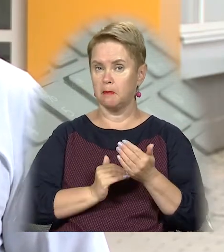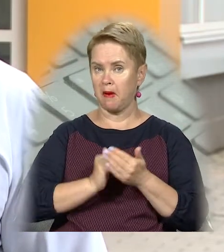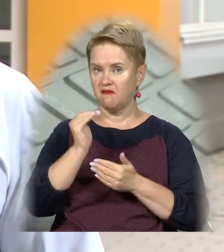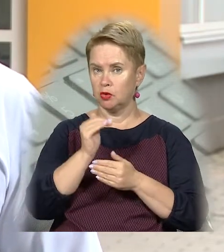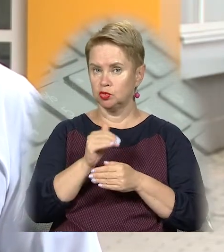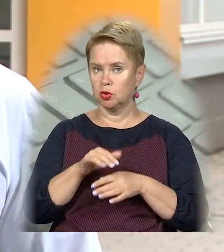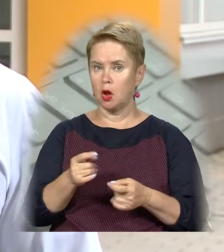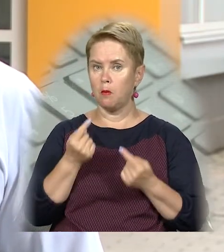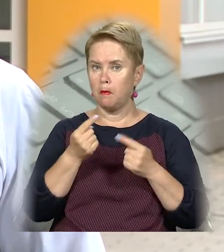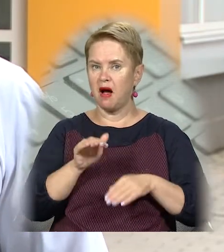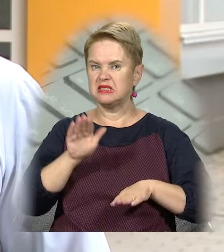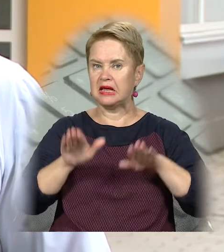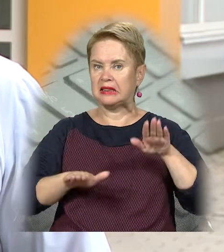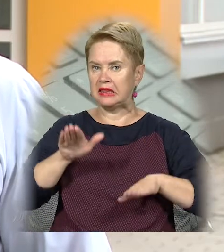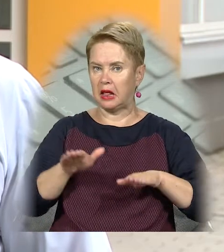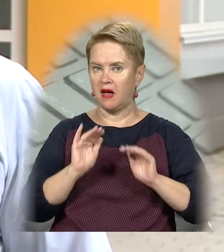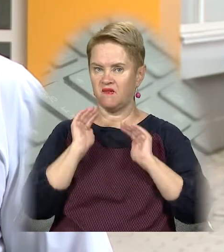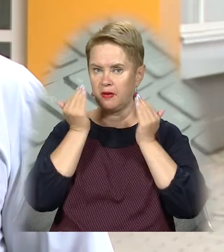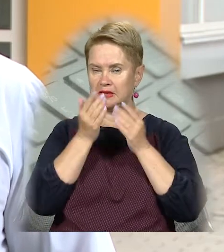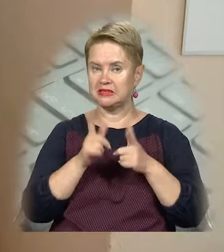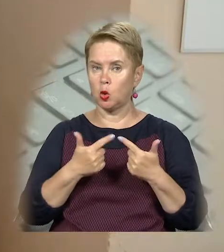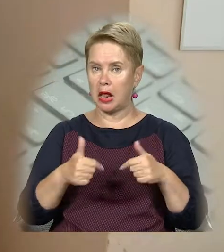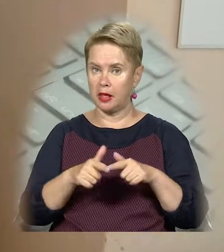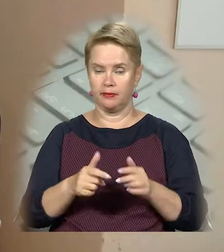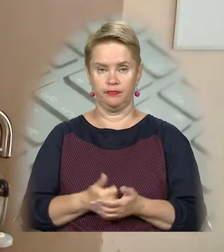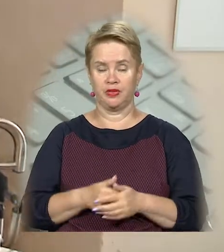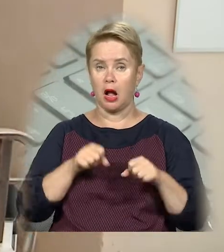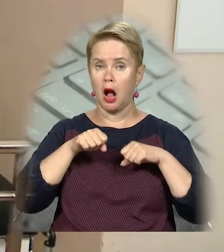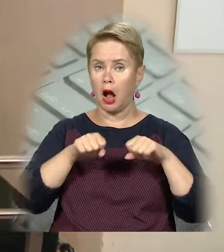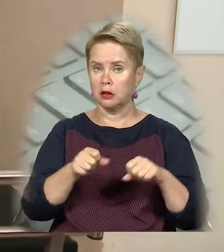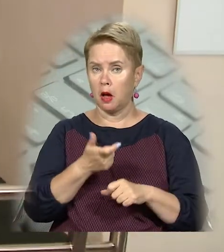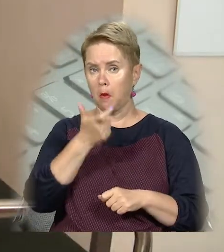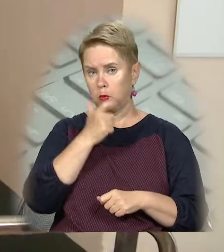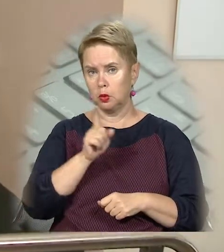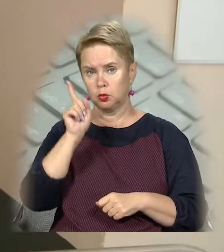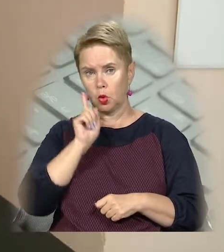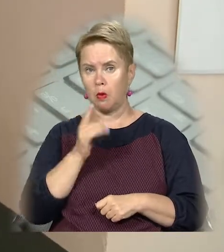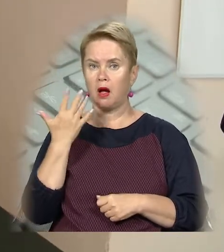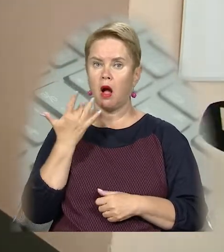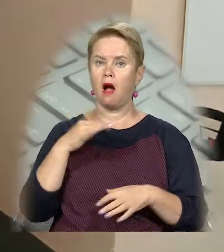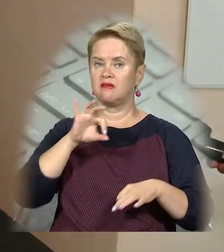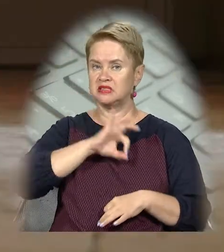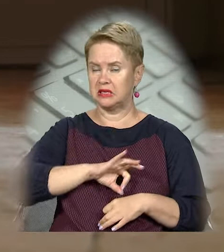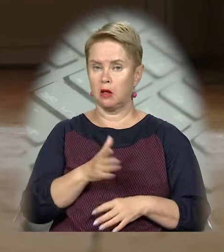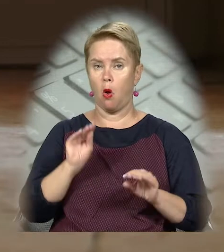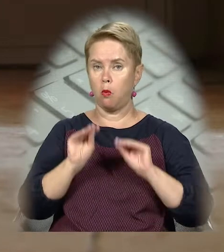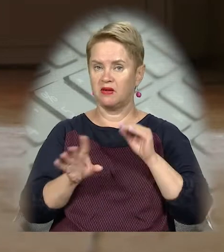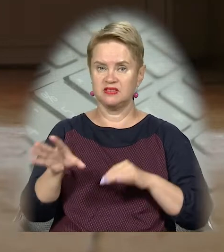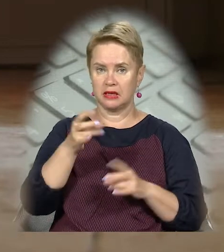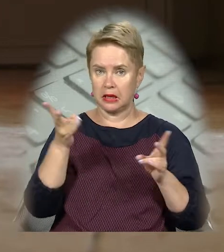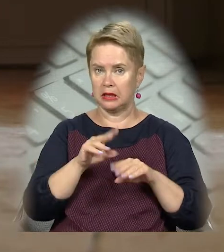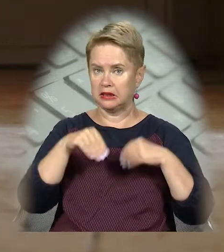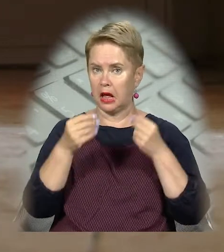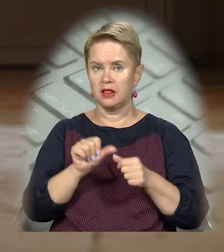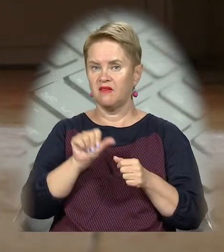повышеннюю масу телу в реанимаційне отделення. Каталка мобільна і легка у використанні. Вона обладнана всім необхідним для